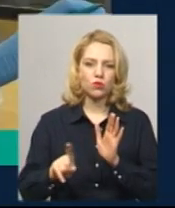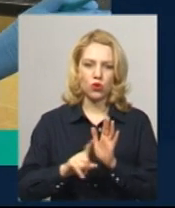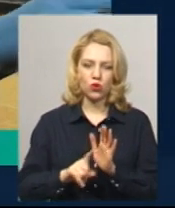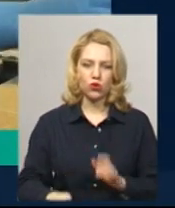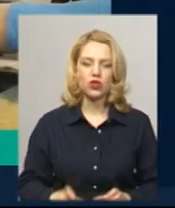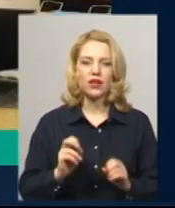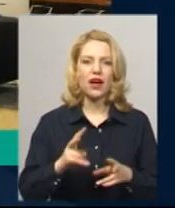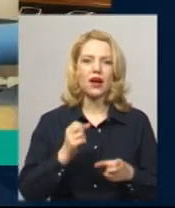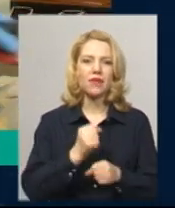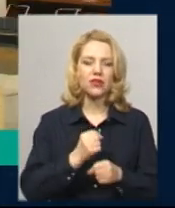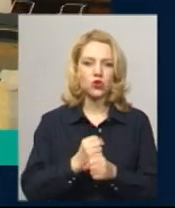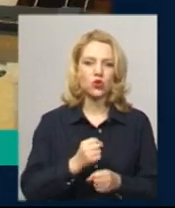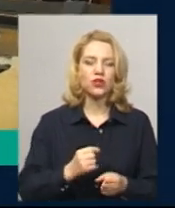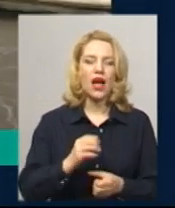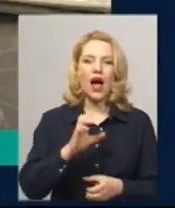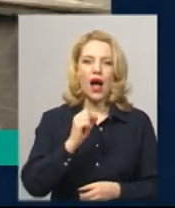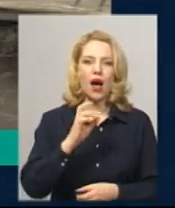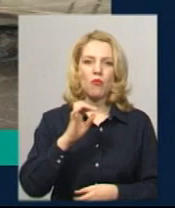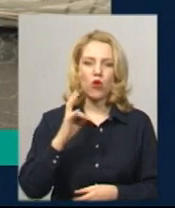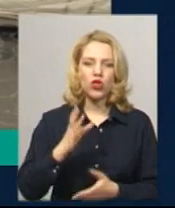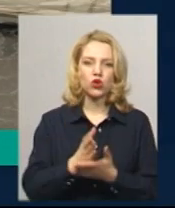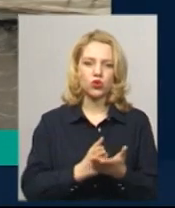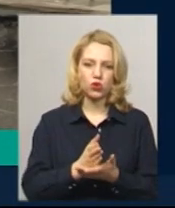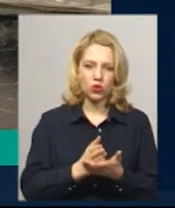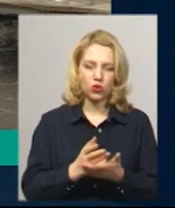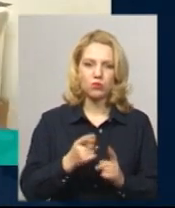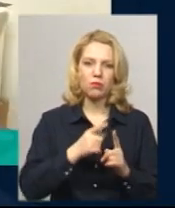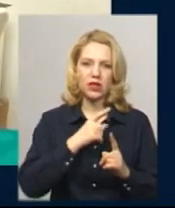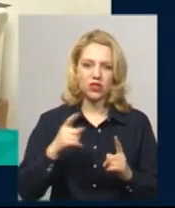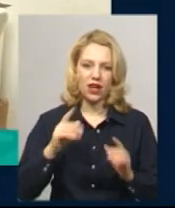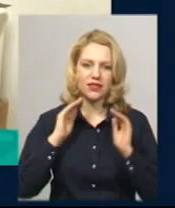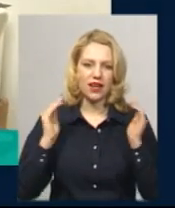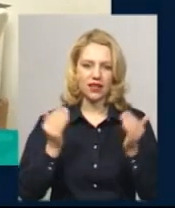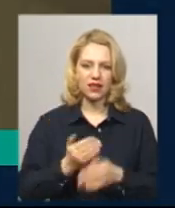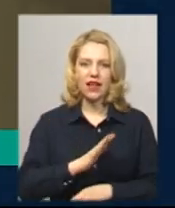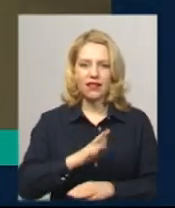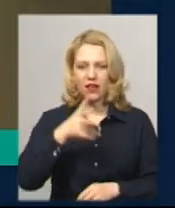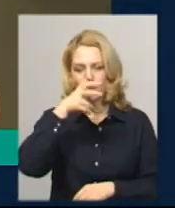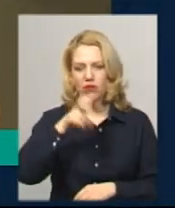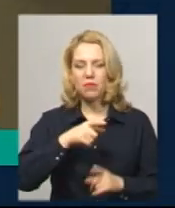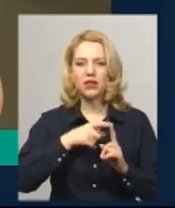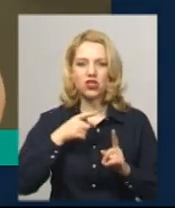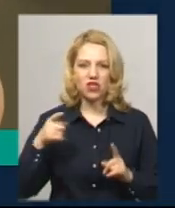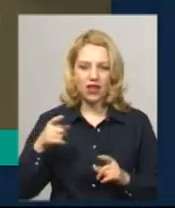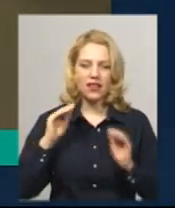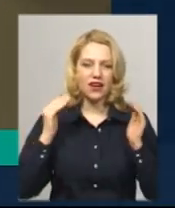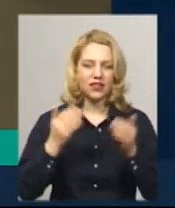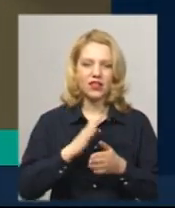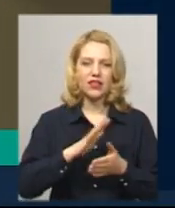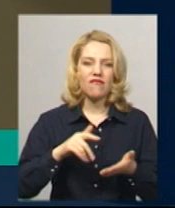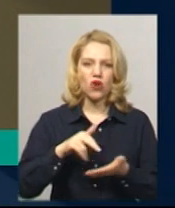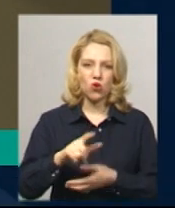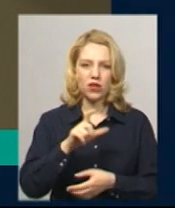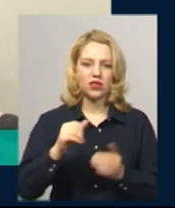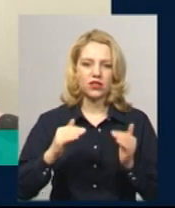комунальних підприємств і як сплачувати за комунальні послуги під час карантину. Не надьгувати під час карантину, не виходячи з дому. Кілька